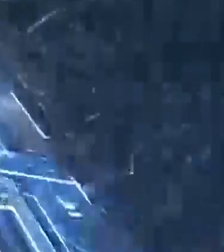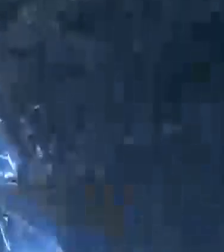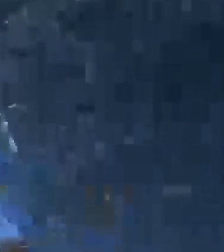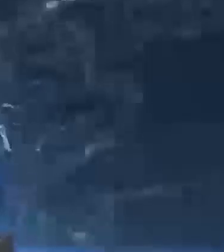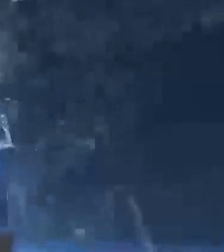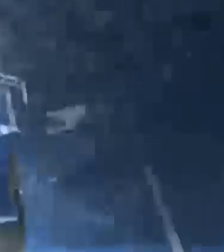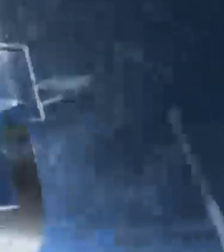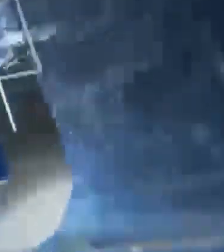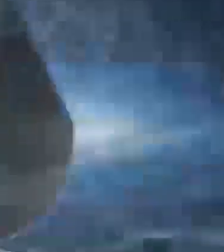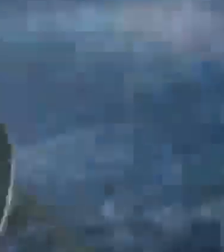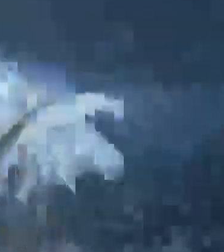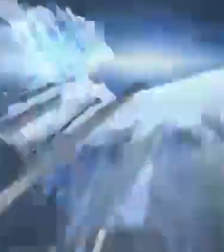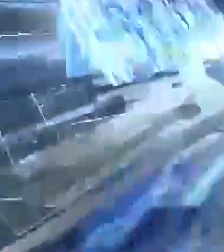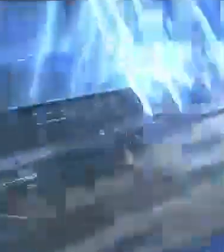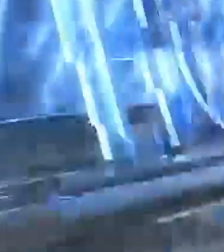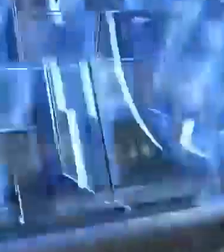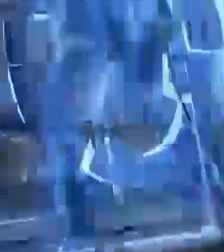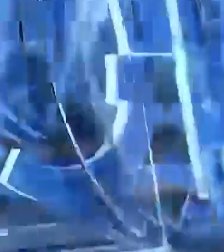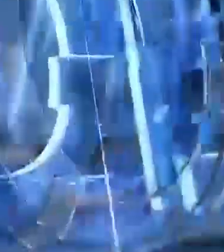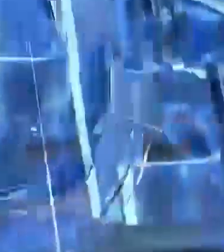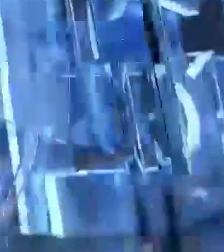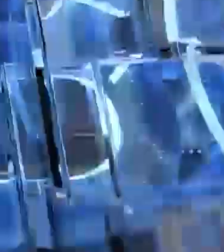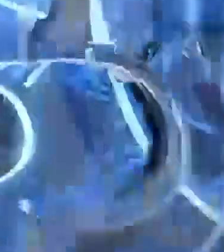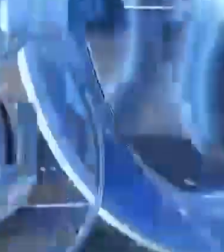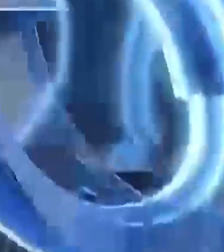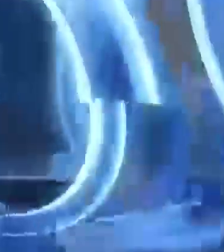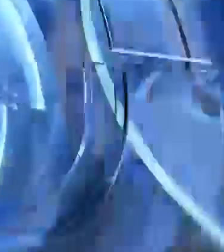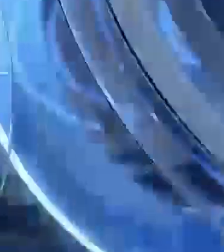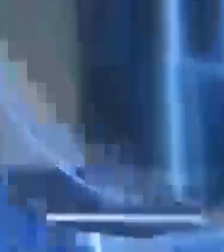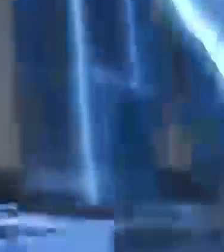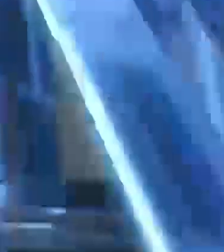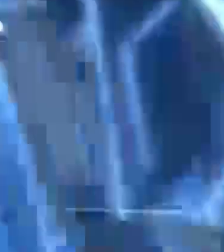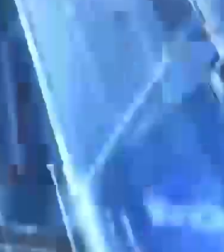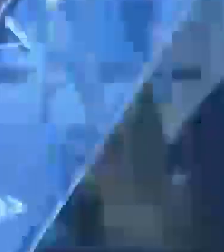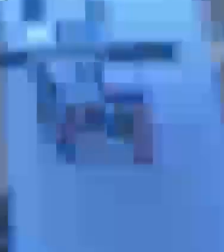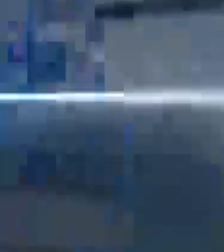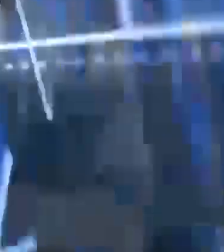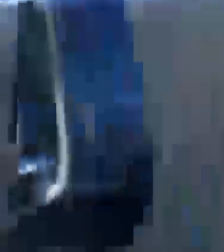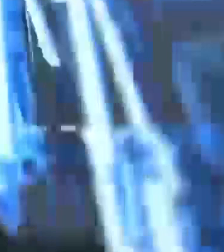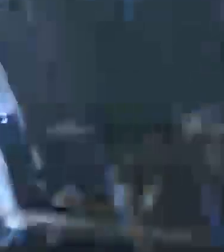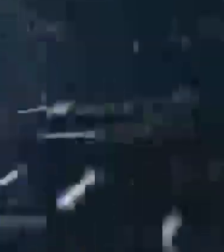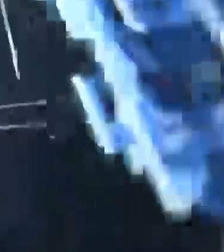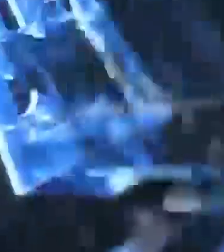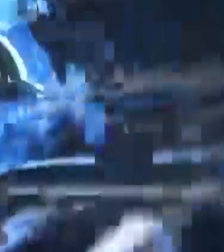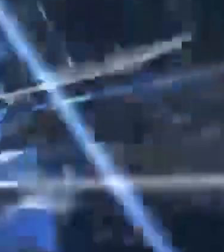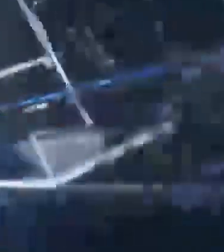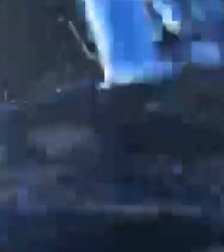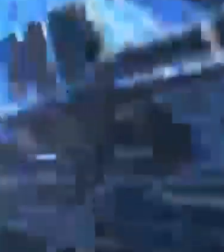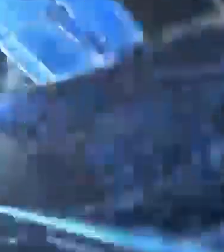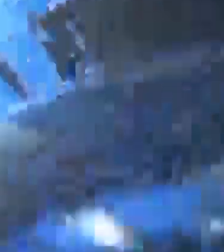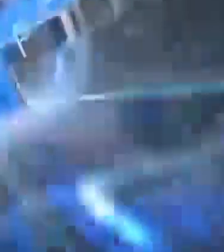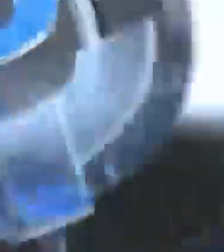.Егорова